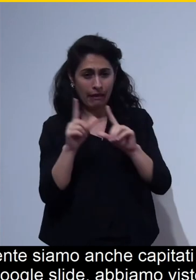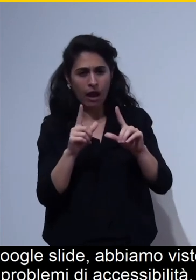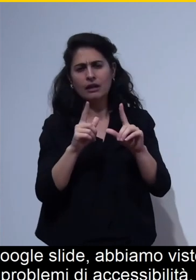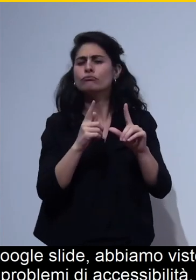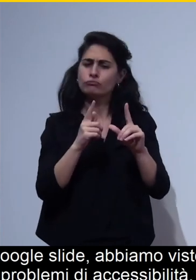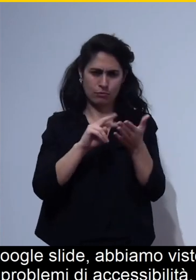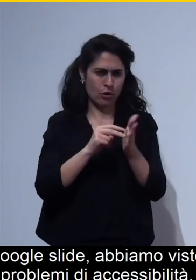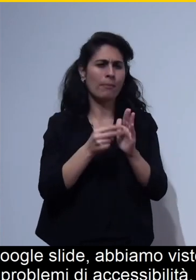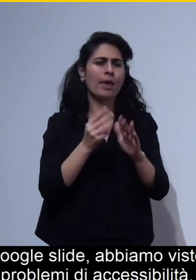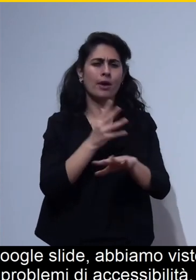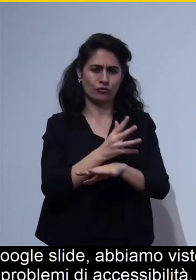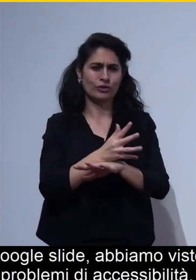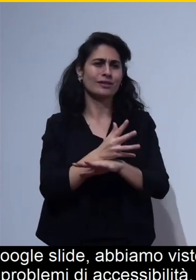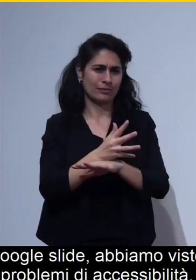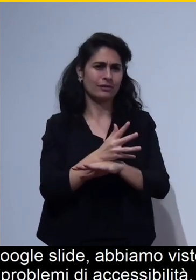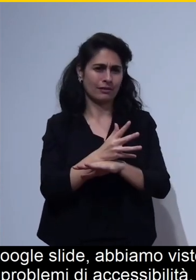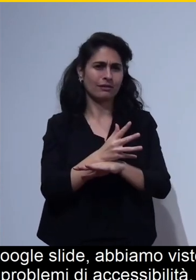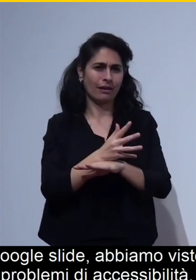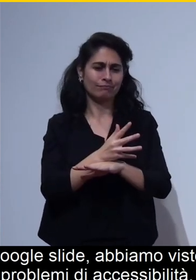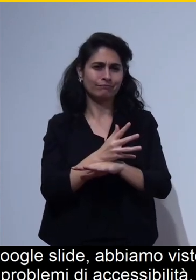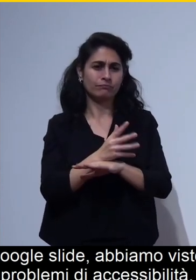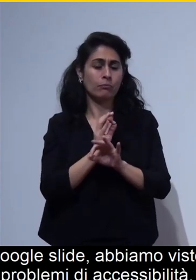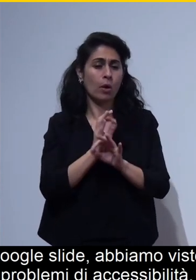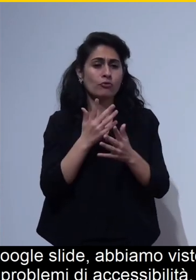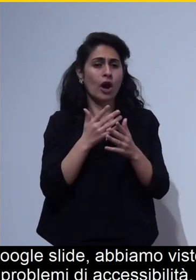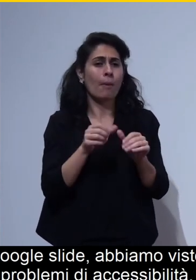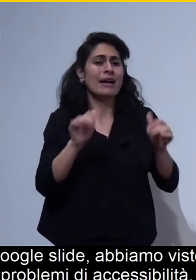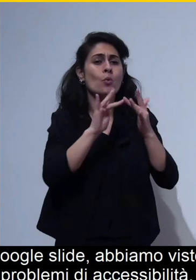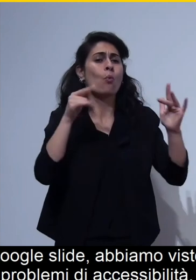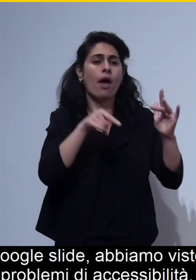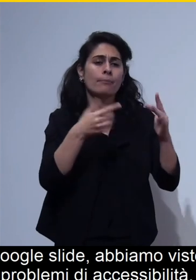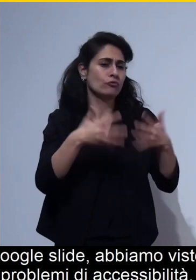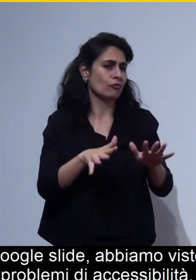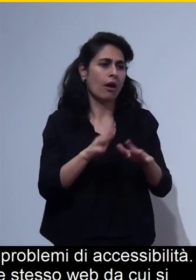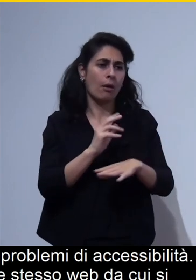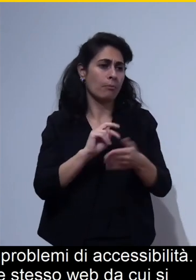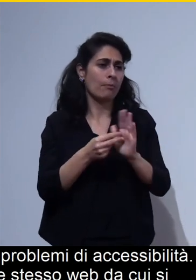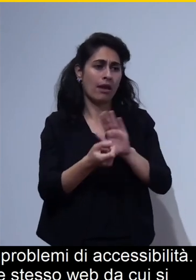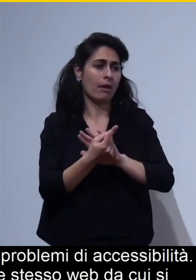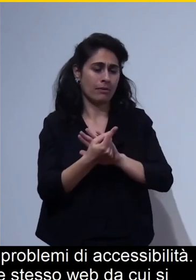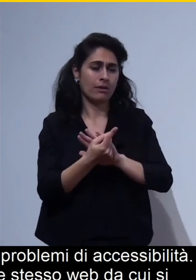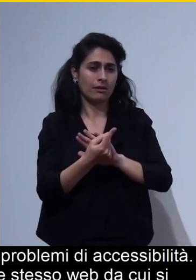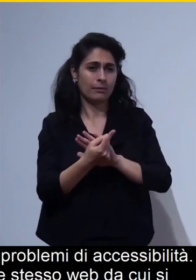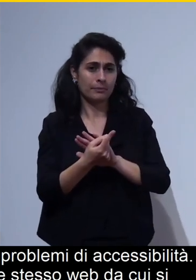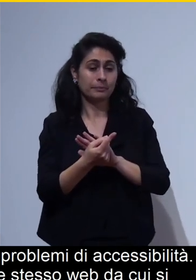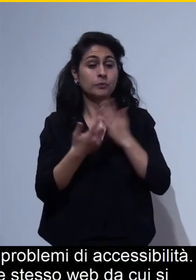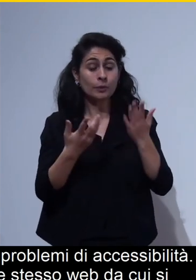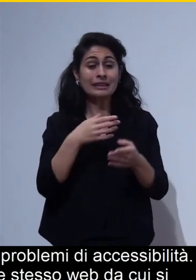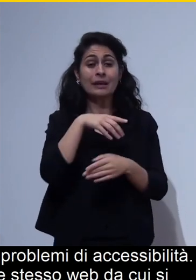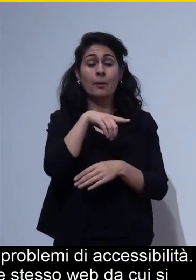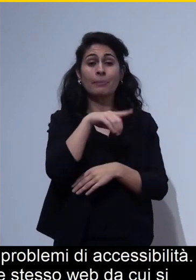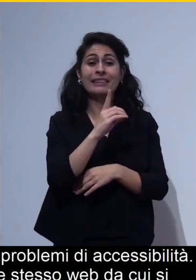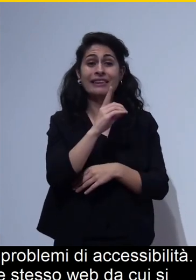anche proprio dall'ambiente stesso web da cui si creano le slide e il pdf esportato ha